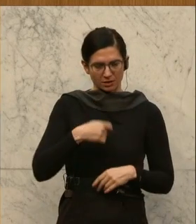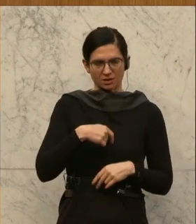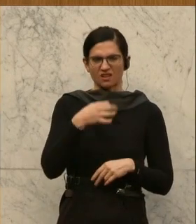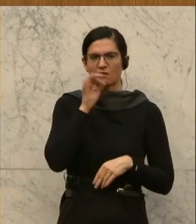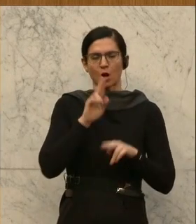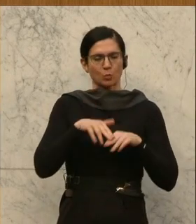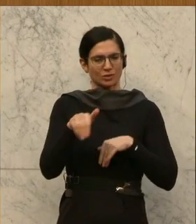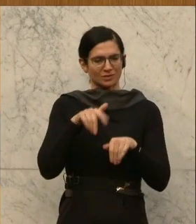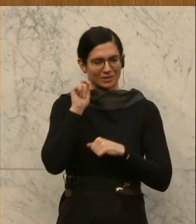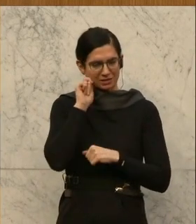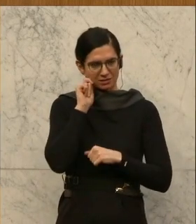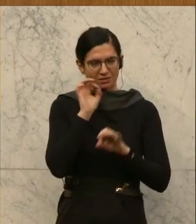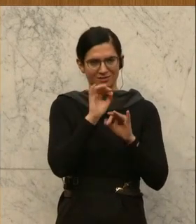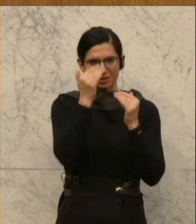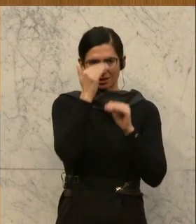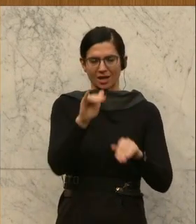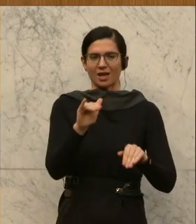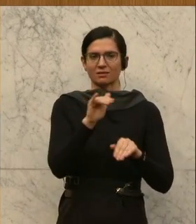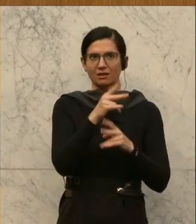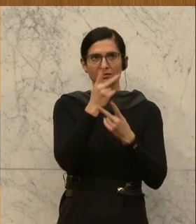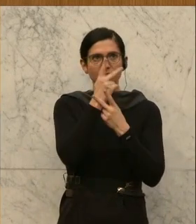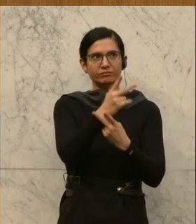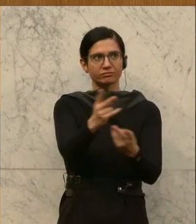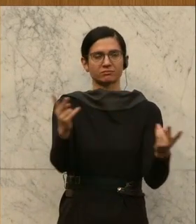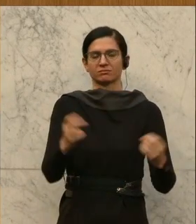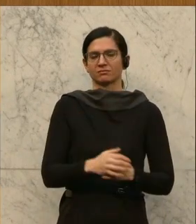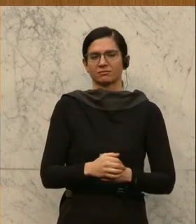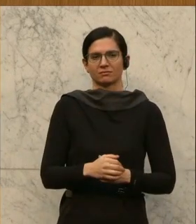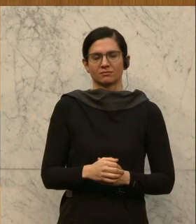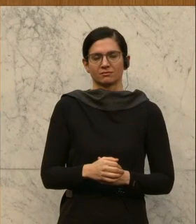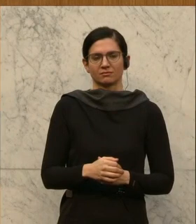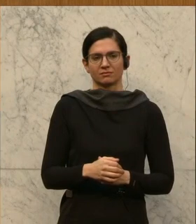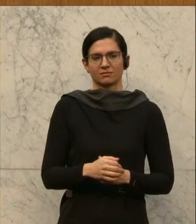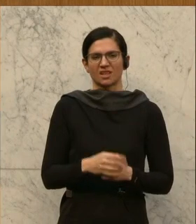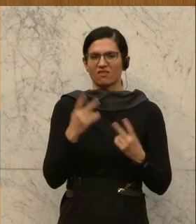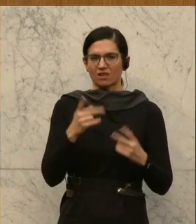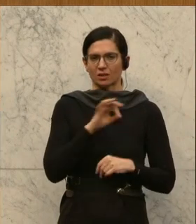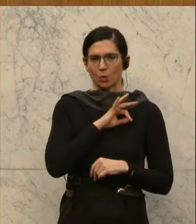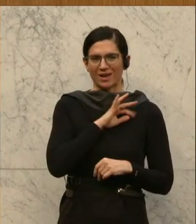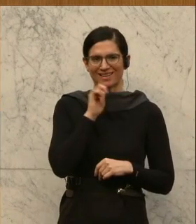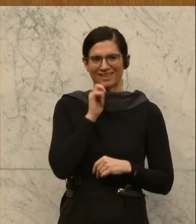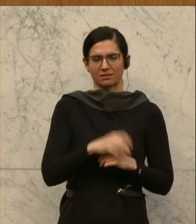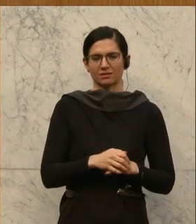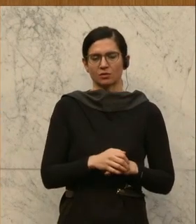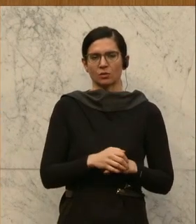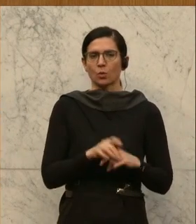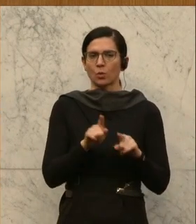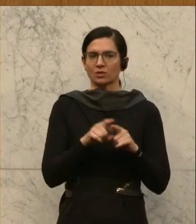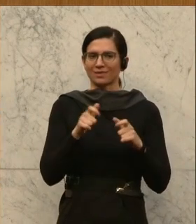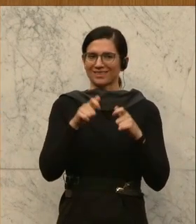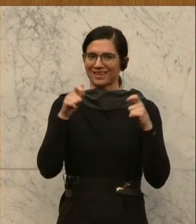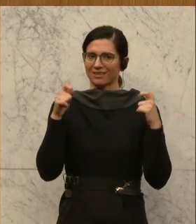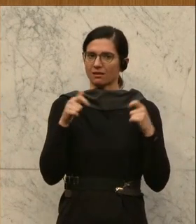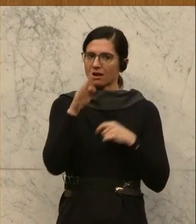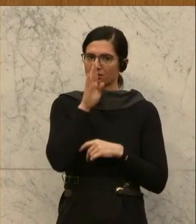Bundesministerin, sehr geehrte Zuhörerinnen und Zuhörer, werte Kolleginnen und Kollegen und sehr geehrter Herr Generaldirektor